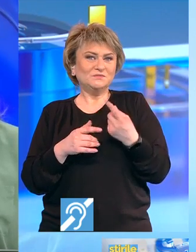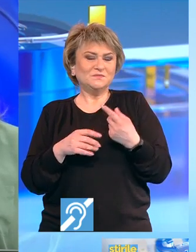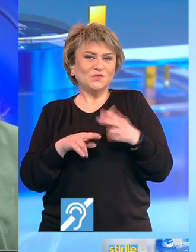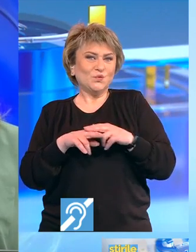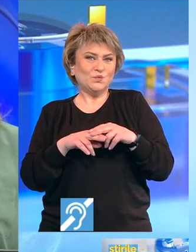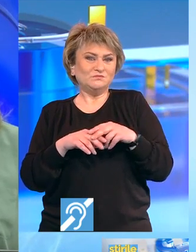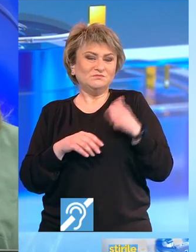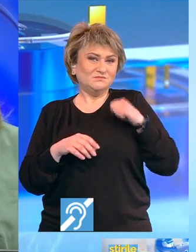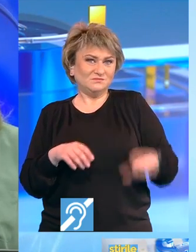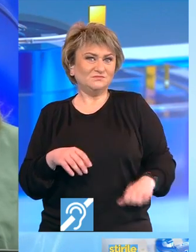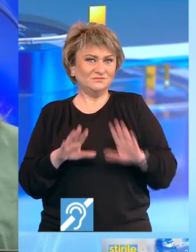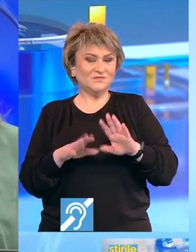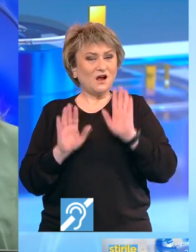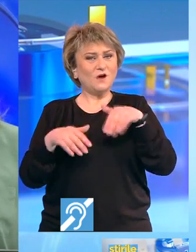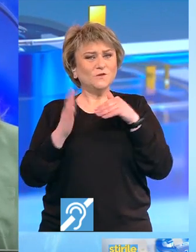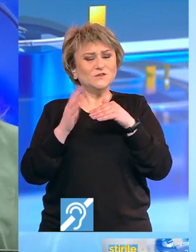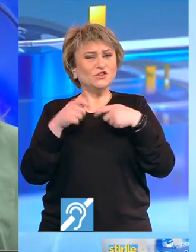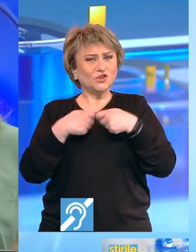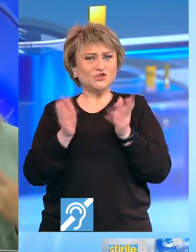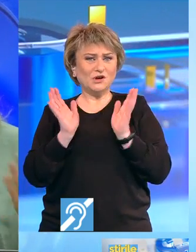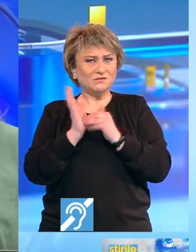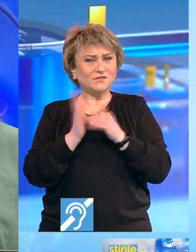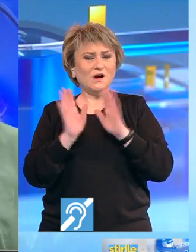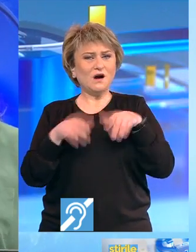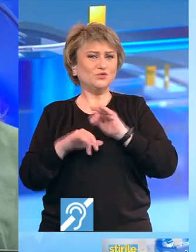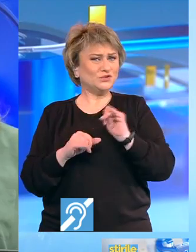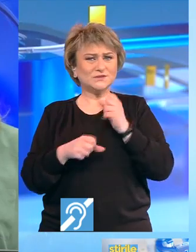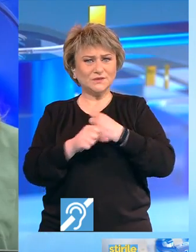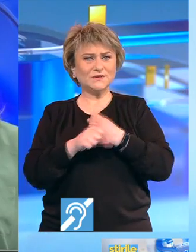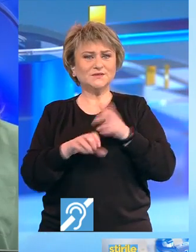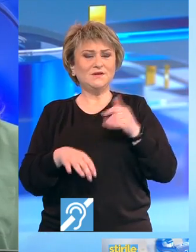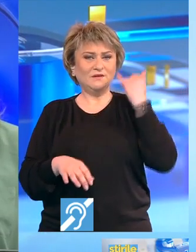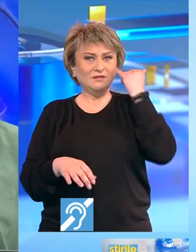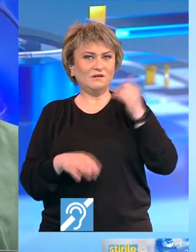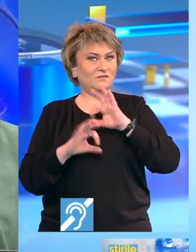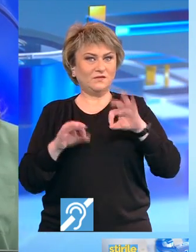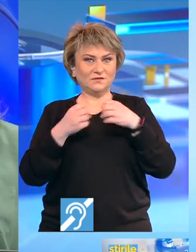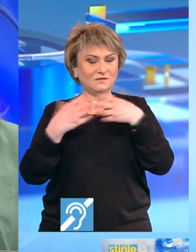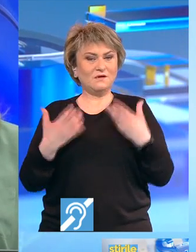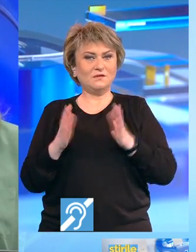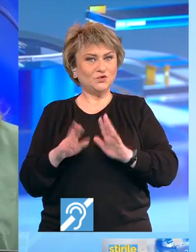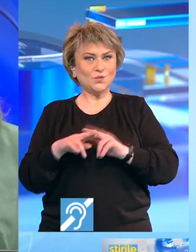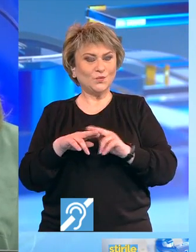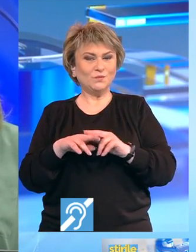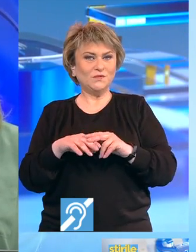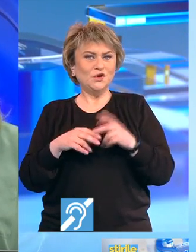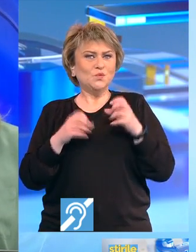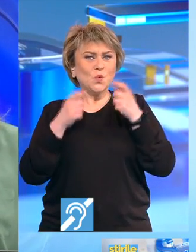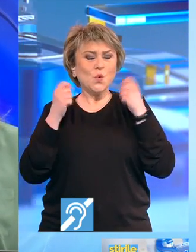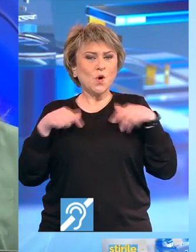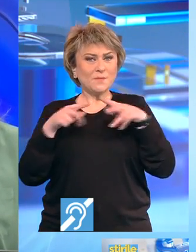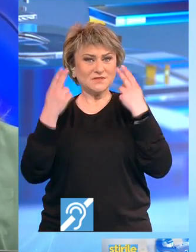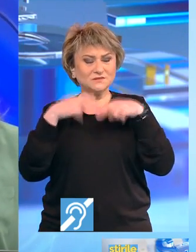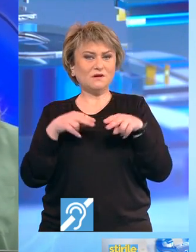profesională. Au tot cele treburi, au cu cine să lucreze, știu să-și transmită ideile foarte clar, astfel încât lumea să înțeleagă ce are de